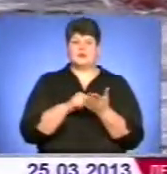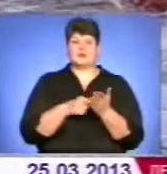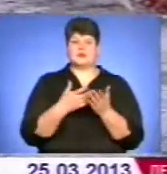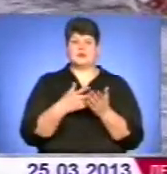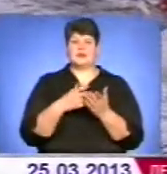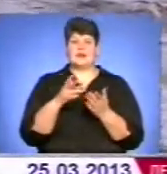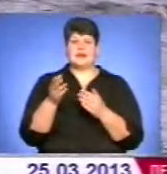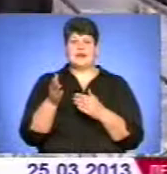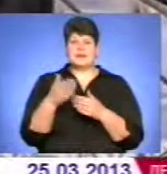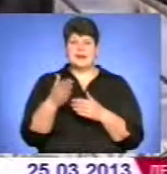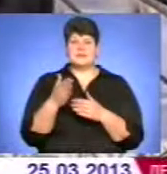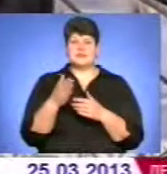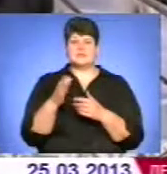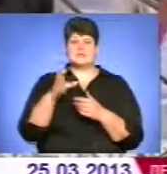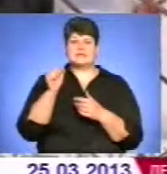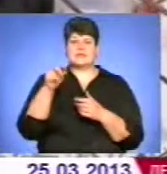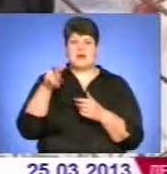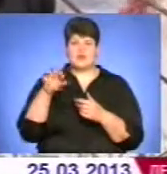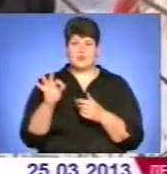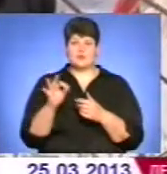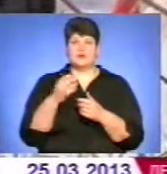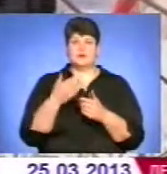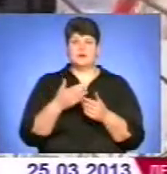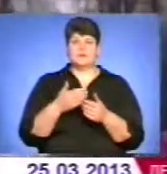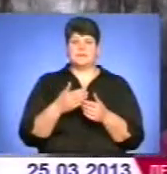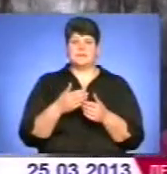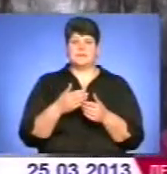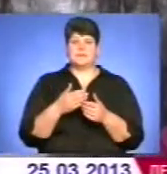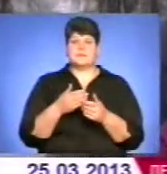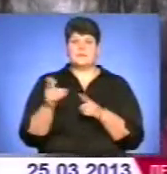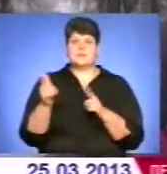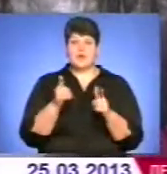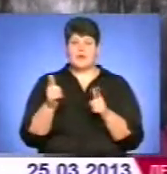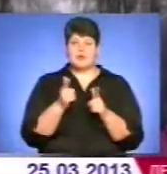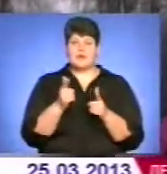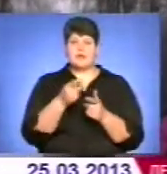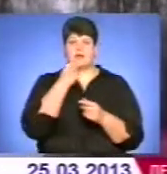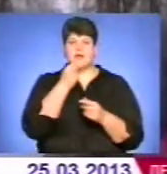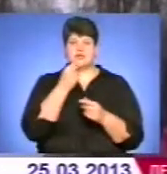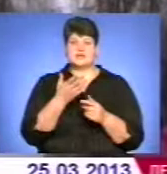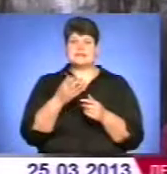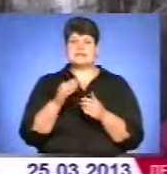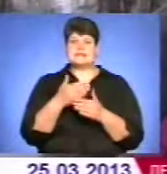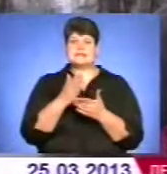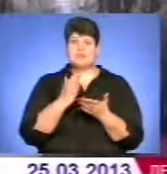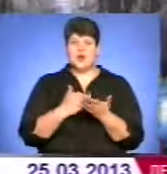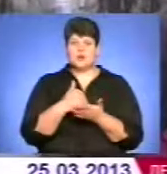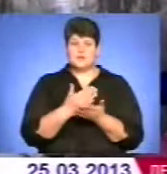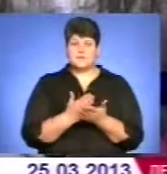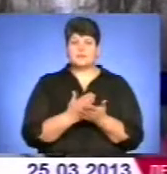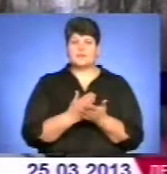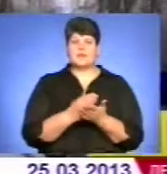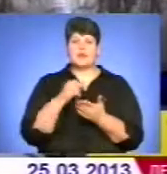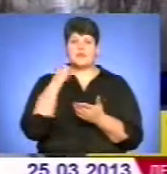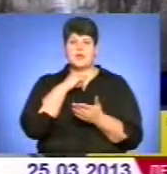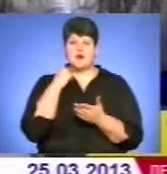нутрощі сало. Варять птахам і картоплю. Проготували харчі, сало, м